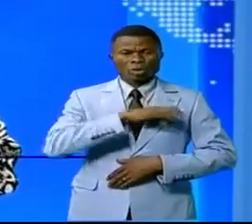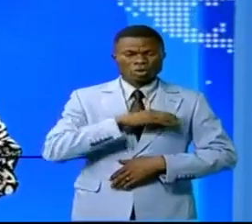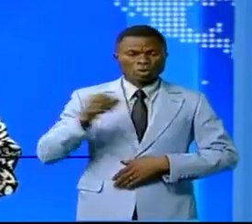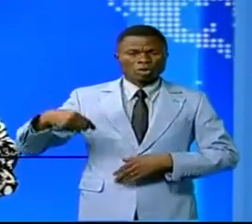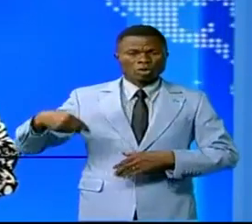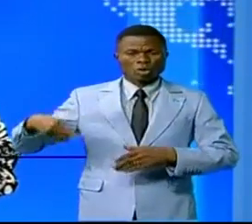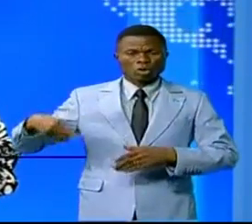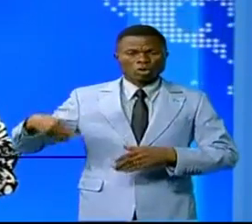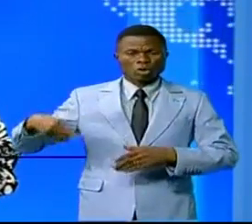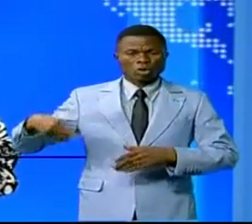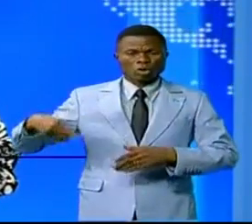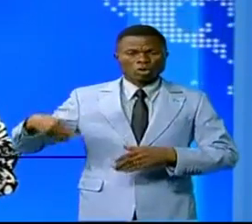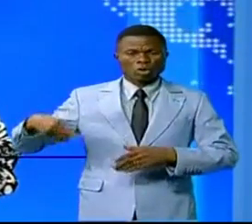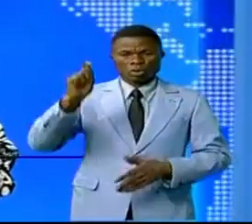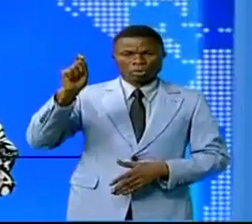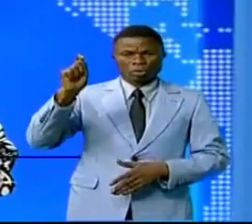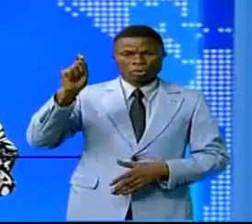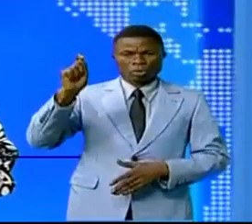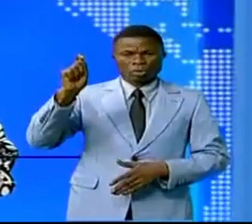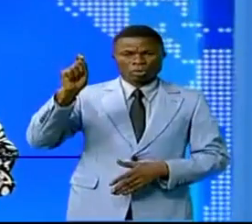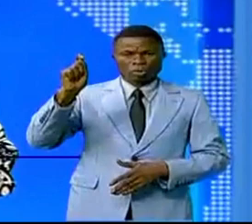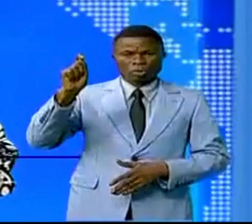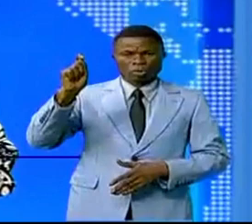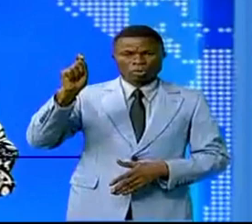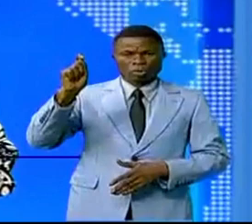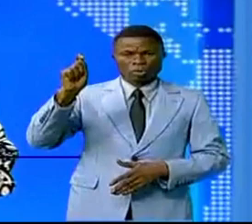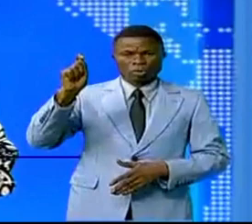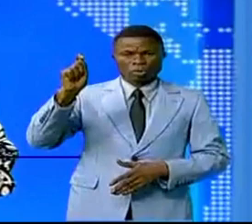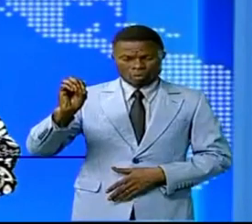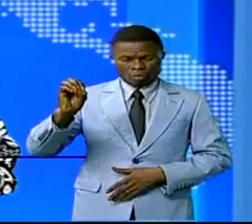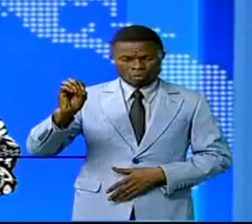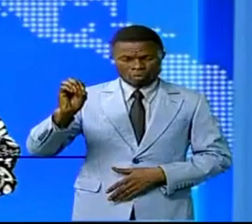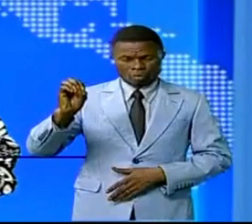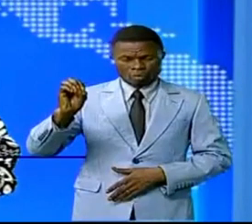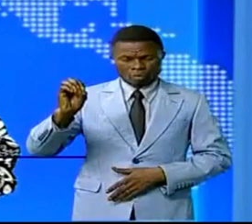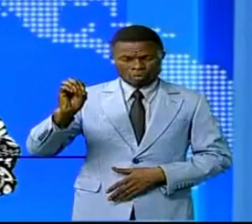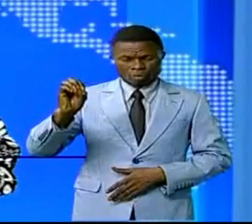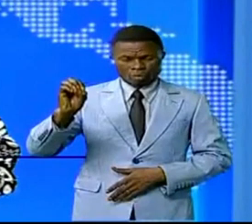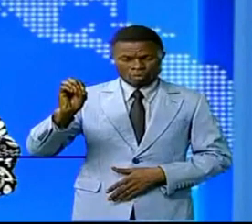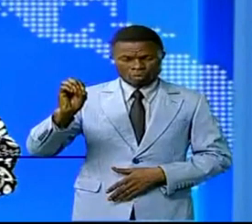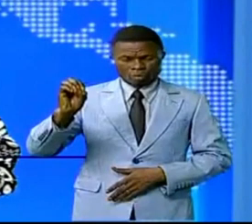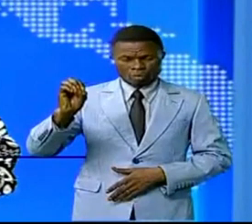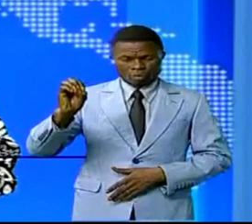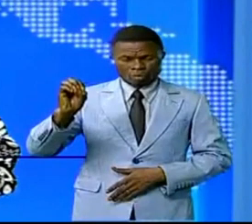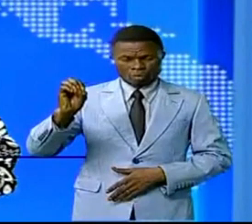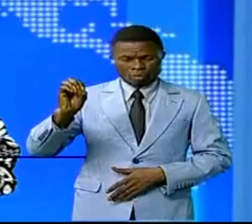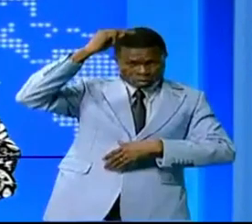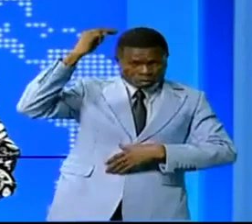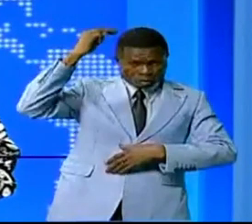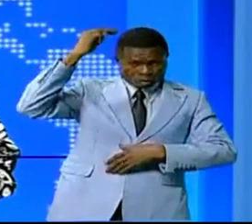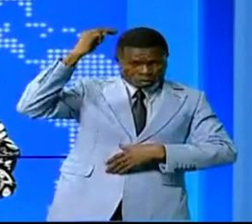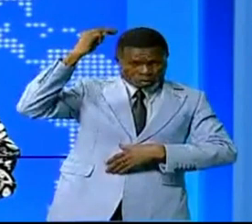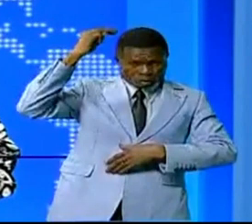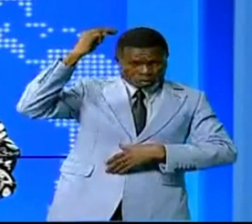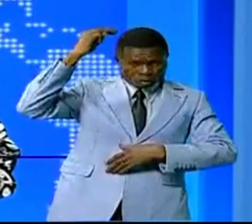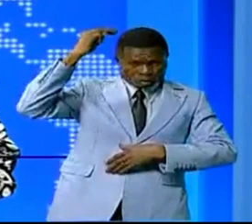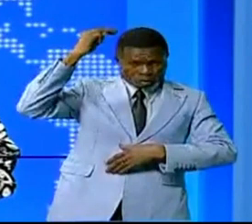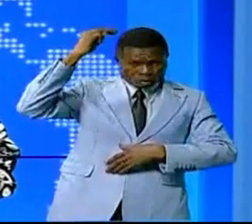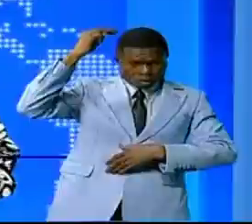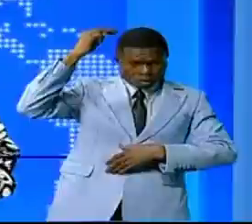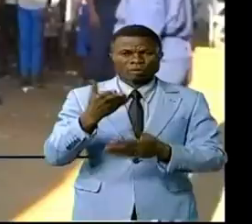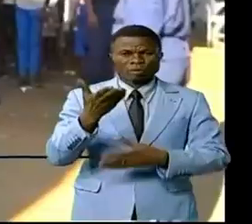de la Tuapa au gloréat de sa province lors de la cérémonie de la collation de grades académiques. Chimène donne le reportage.